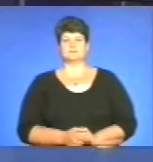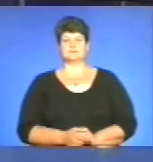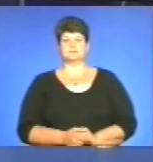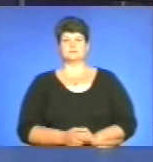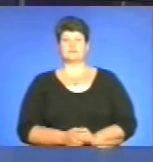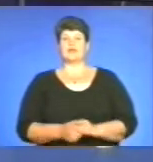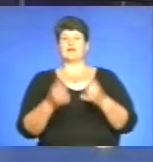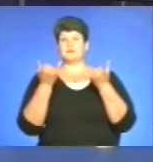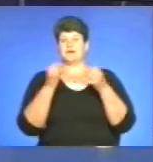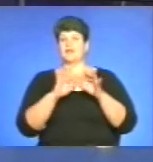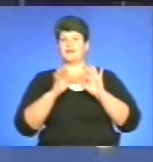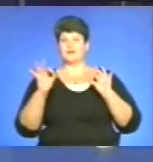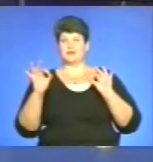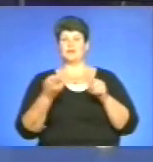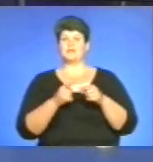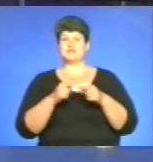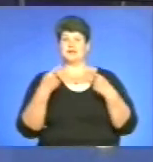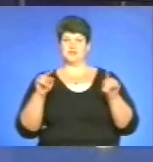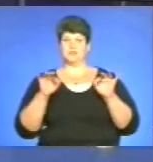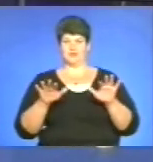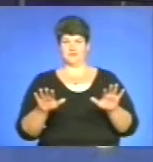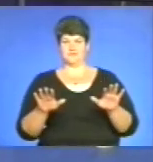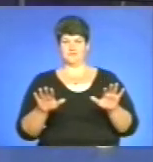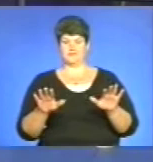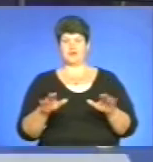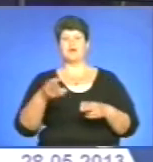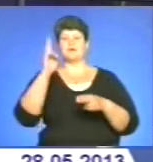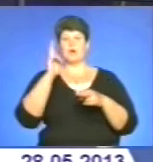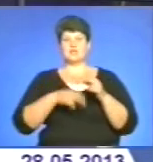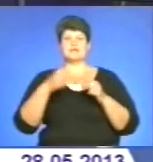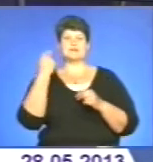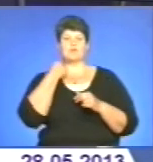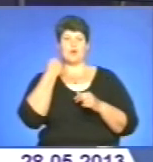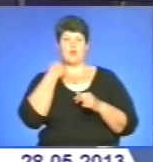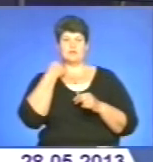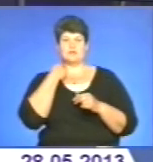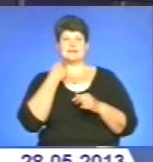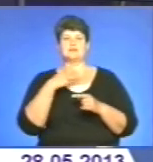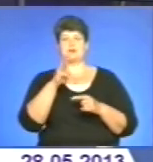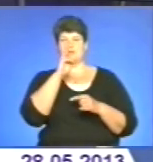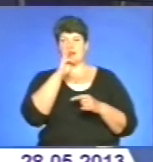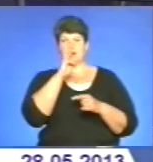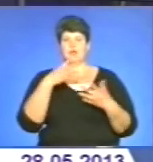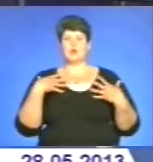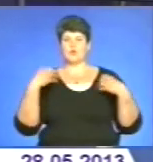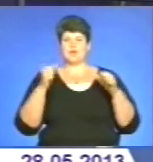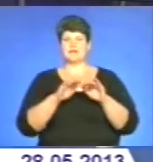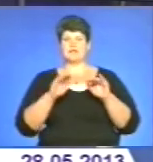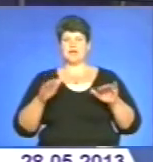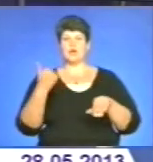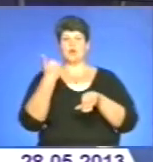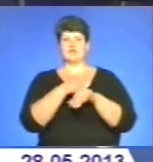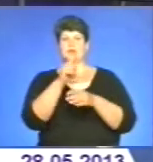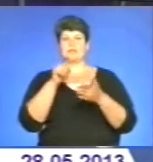А тепер докладніше про ці та інші події. Погашення заборгованості, заробітної плати і оздоровлення дітей – головні